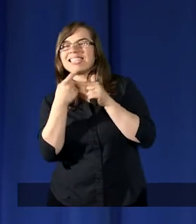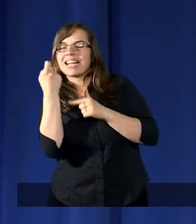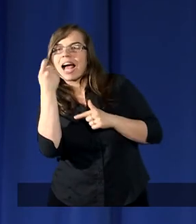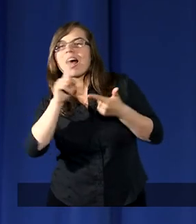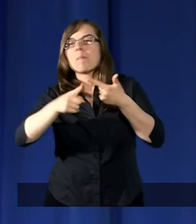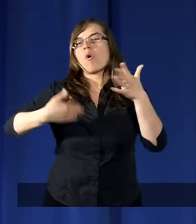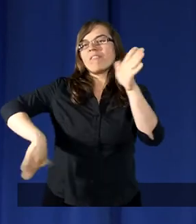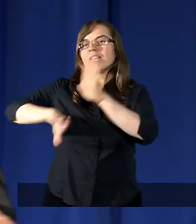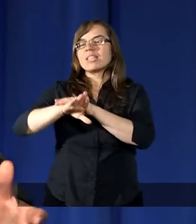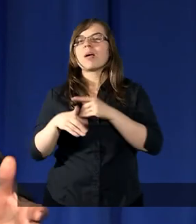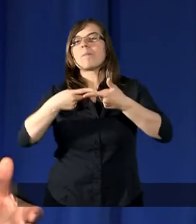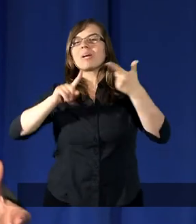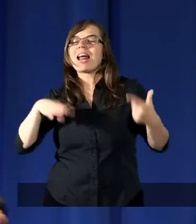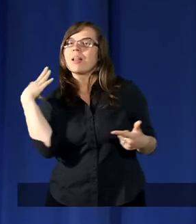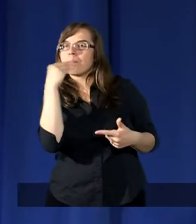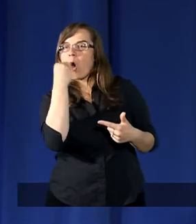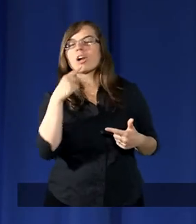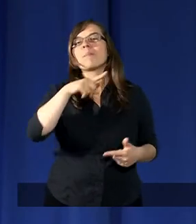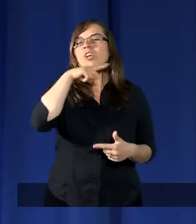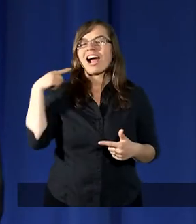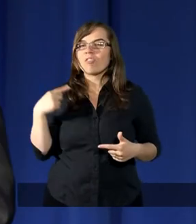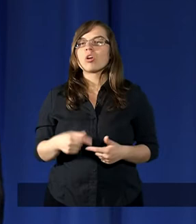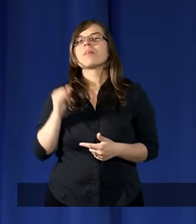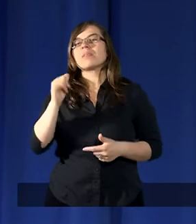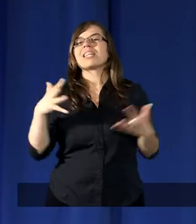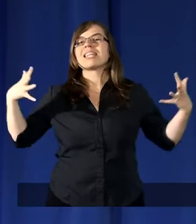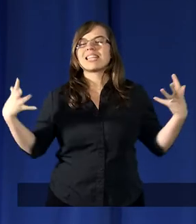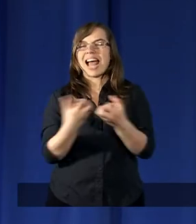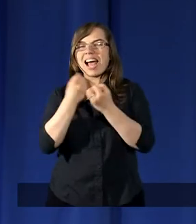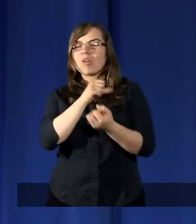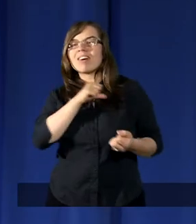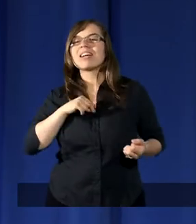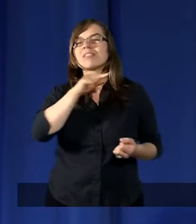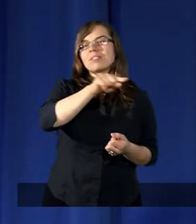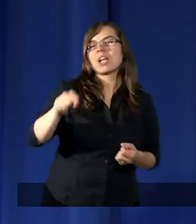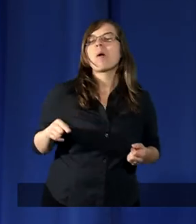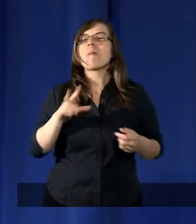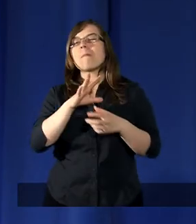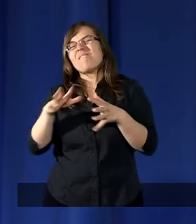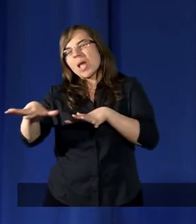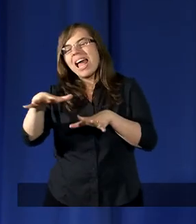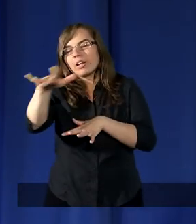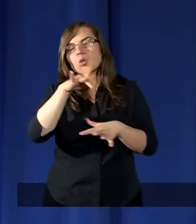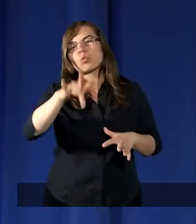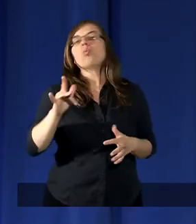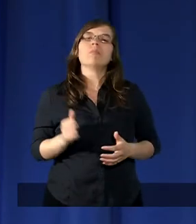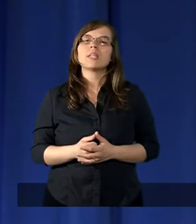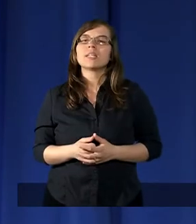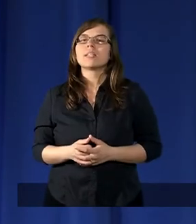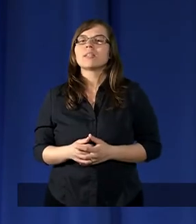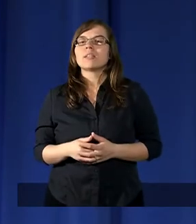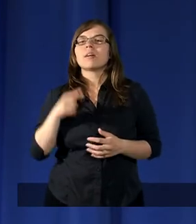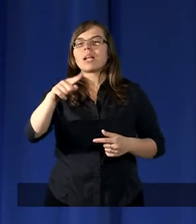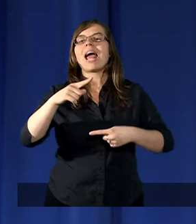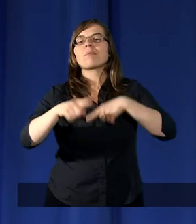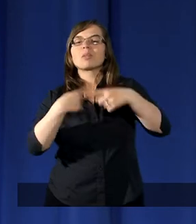wyjściu przed Morzem Czerwone, znajdowali się w takim wąwozie, ja miałem